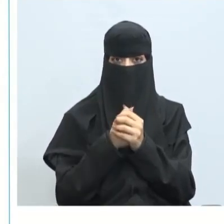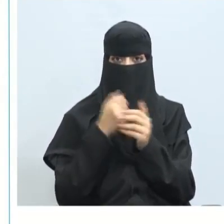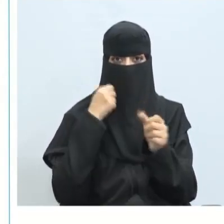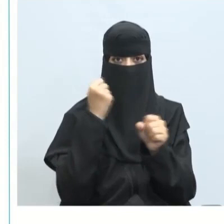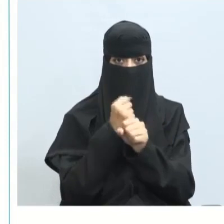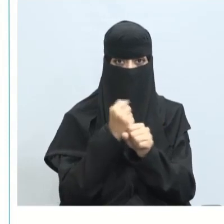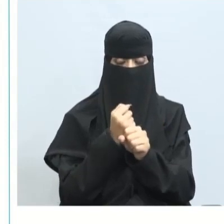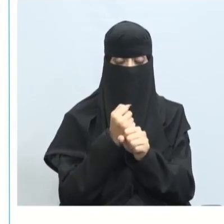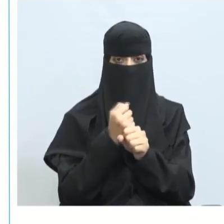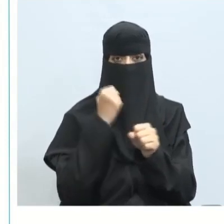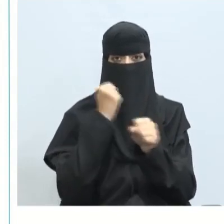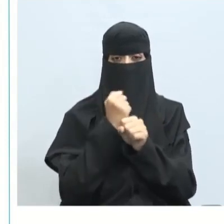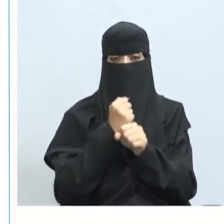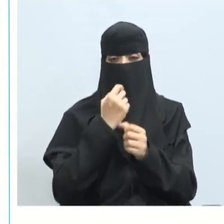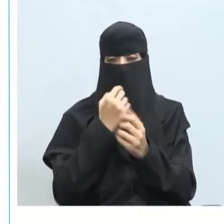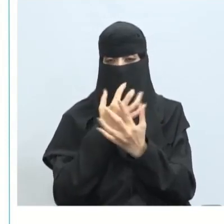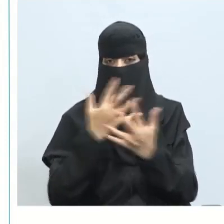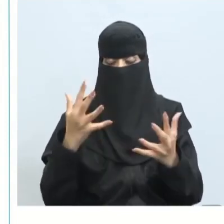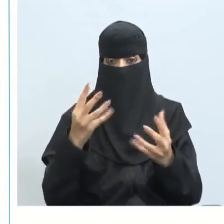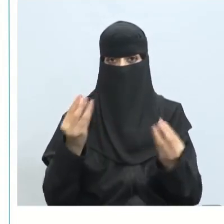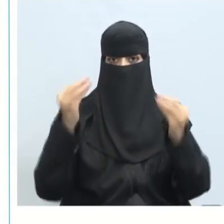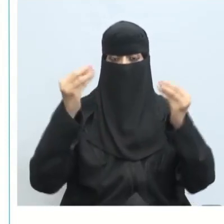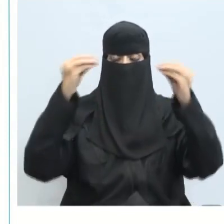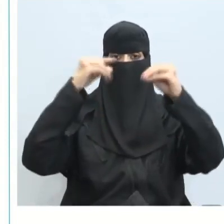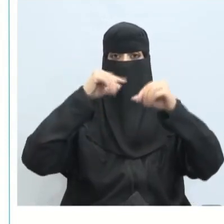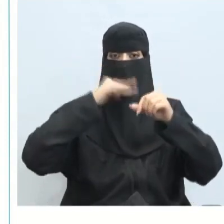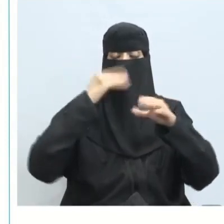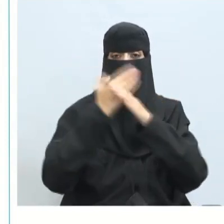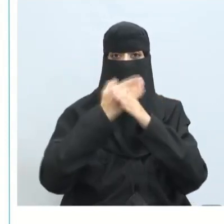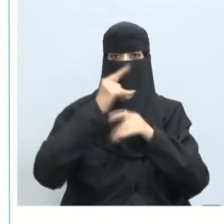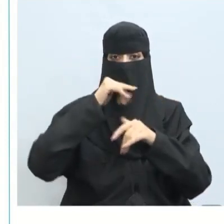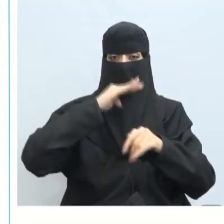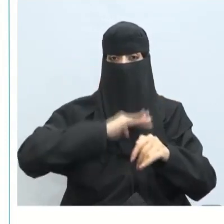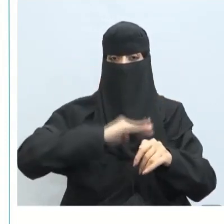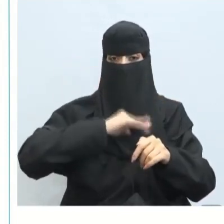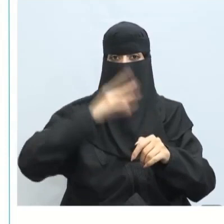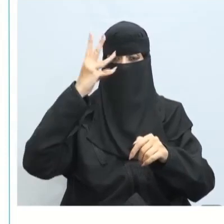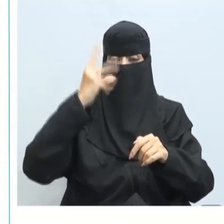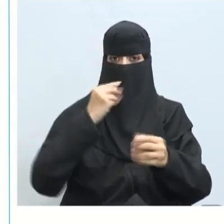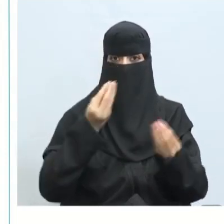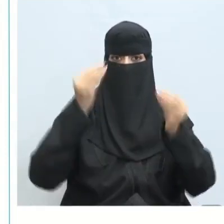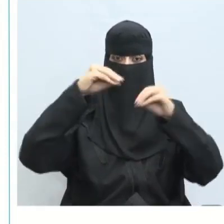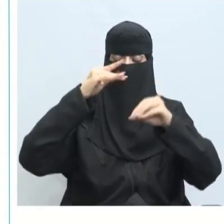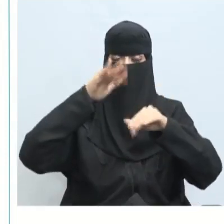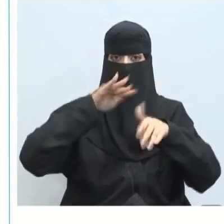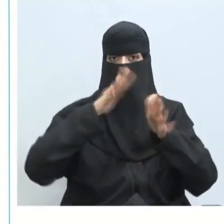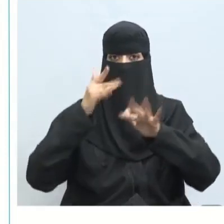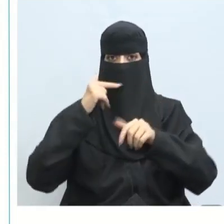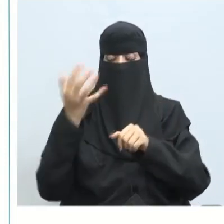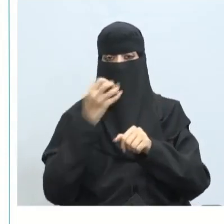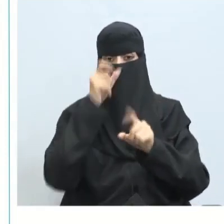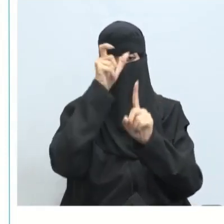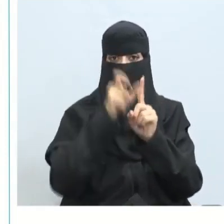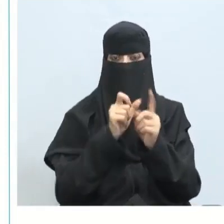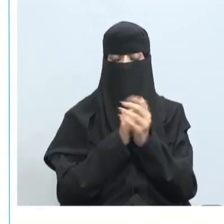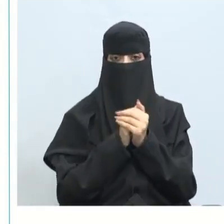زيادتها قد يتسبب بضغوط وهذا العدد قد يكون أكثر من العدد المحتمل للموظف